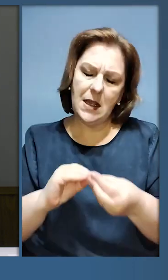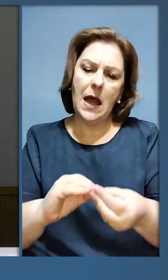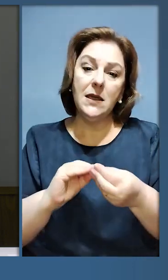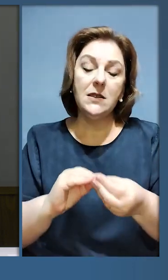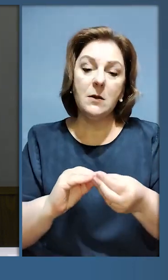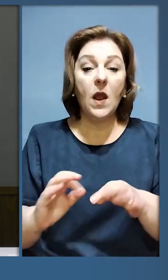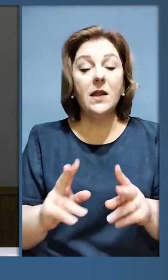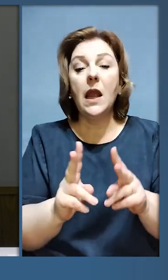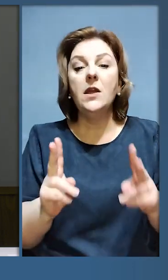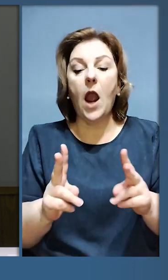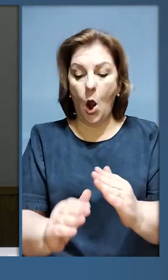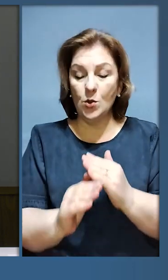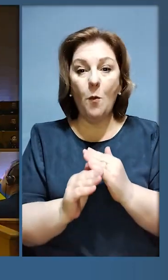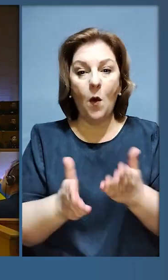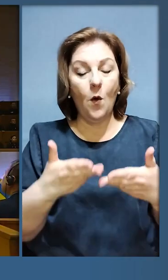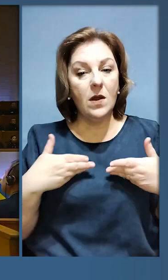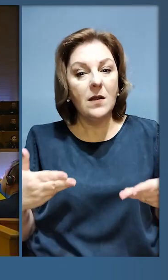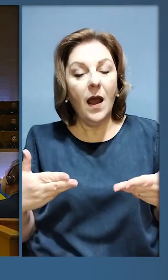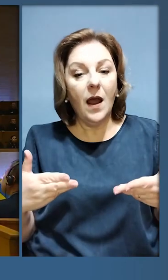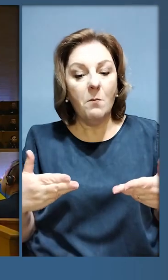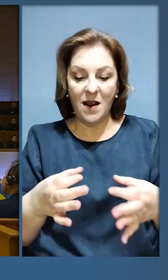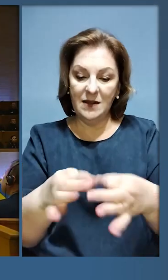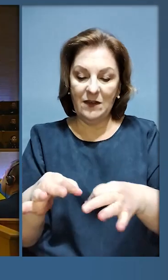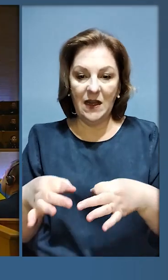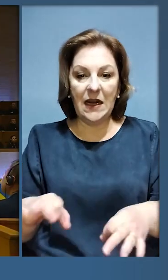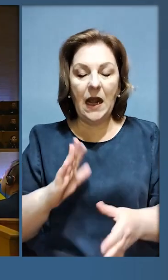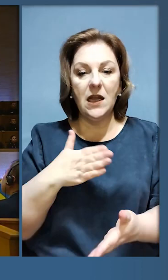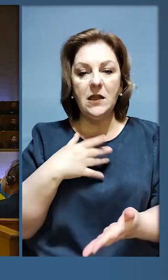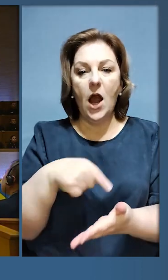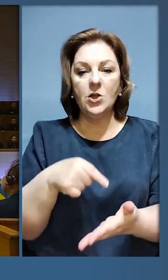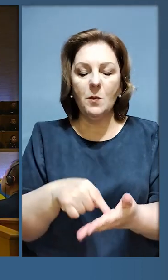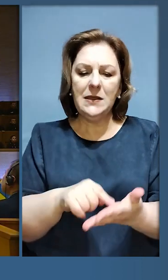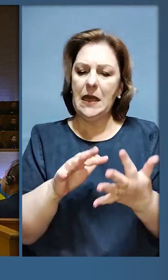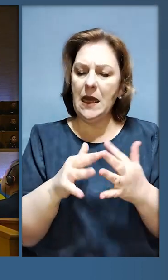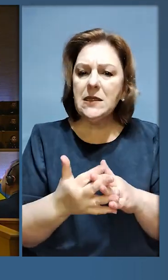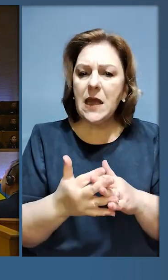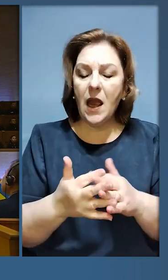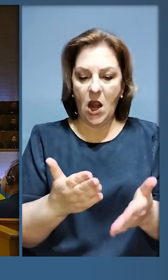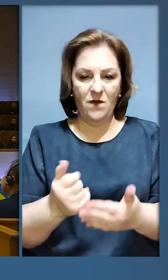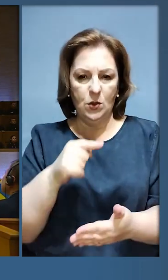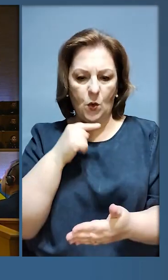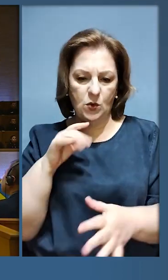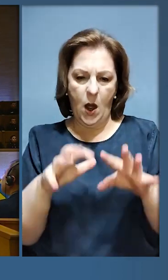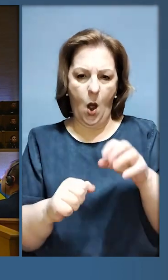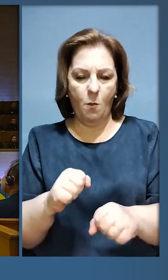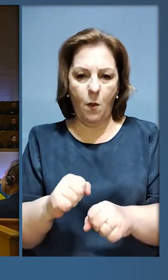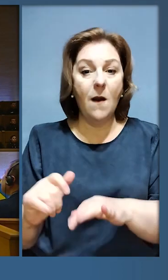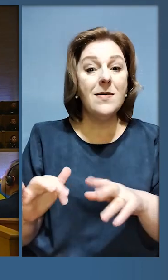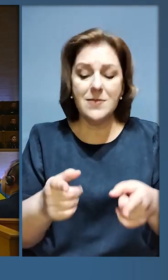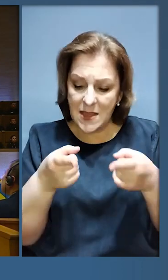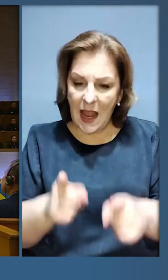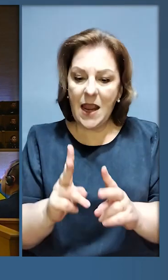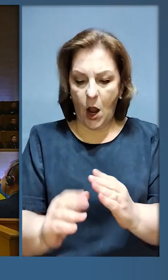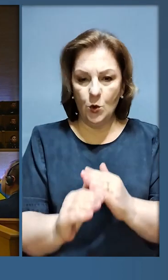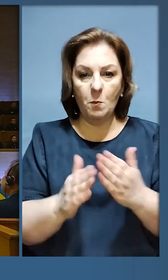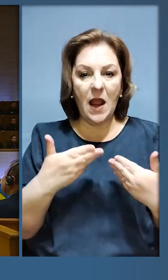від Литви незмінно. Дії, які допомагають нам звільняти наші міста, села від